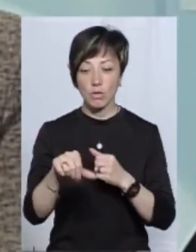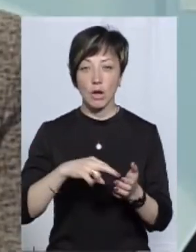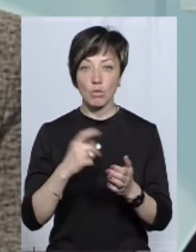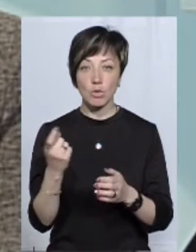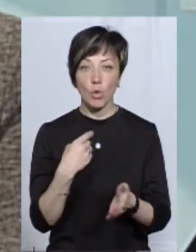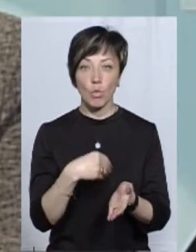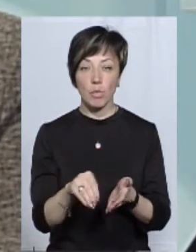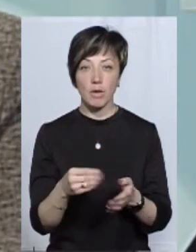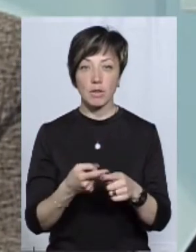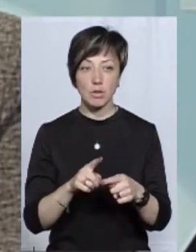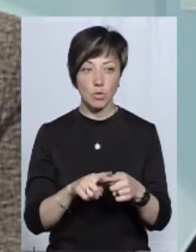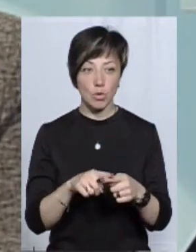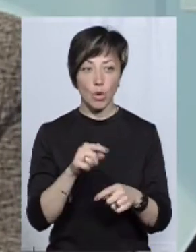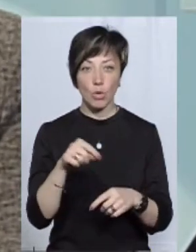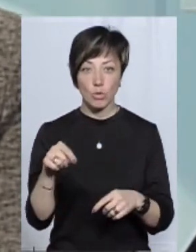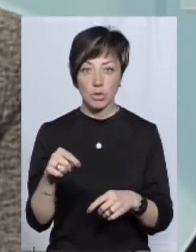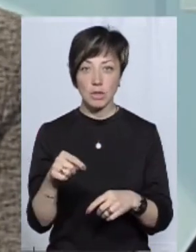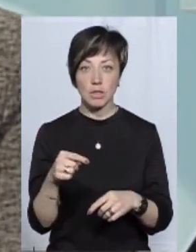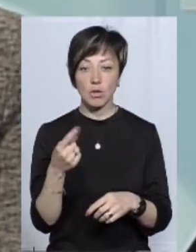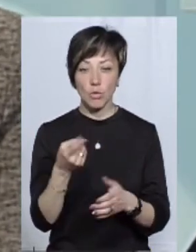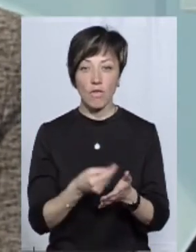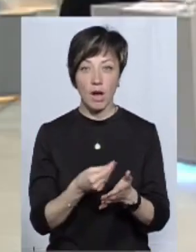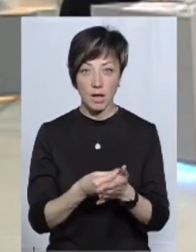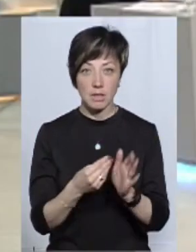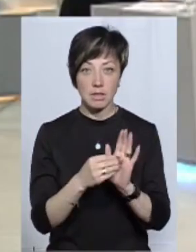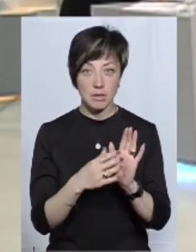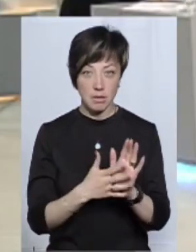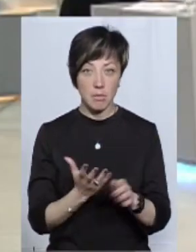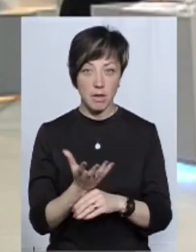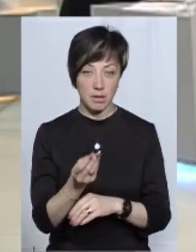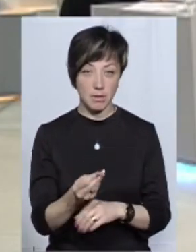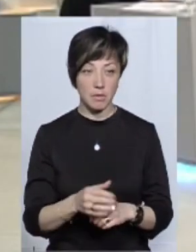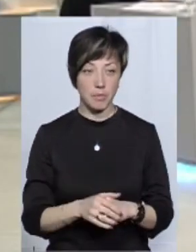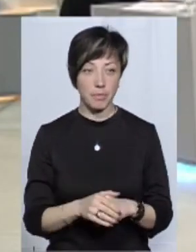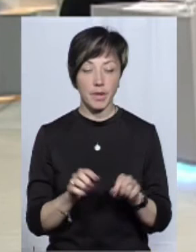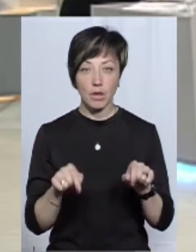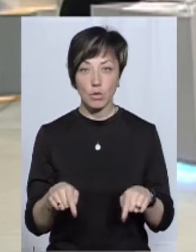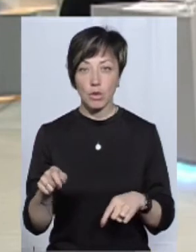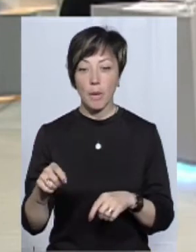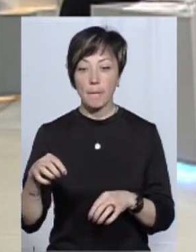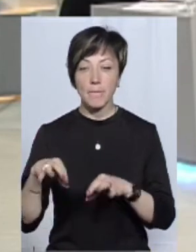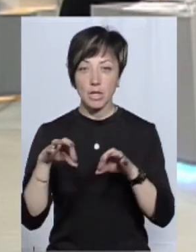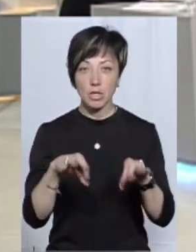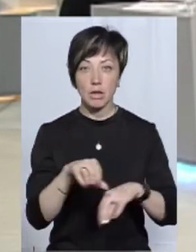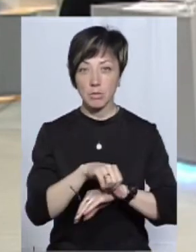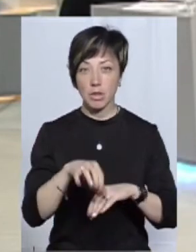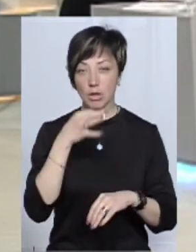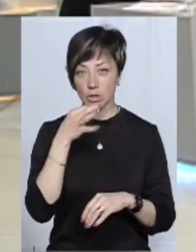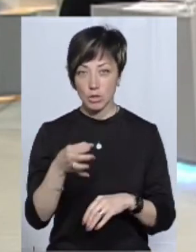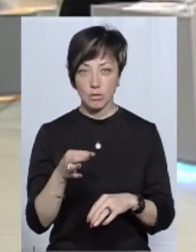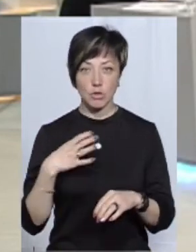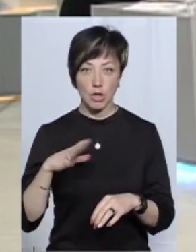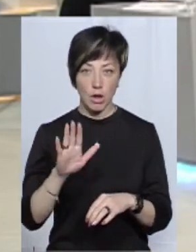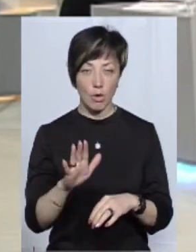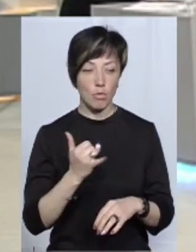діяльності купив, до прикладу, цю ручку лише за ту вартість, яку він за неї заплатив. А тут приїжджає на митницю, а митниця йому каже,